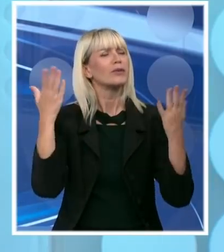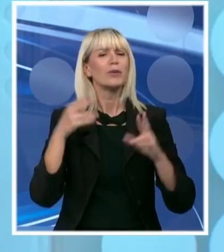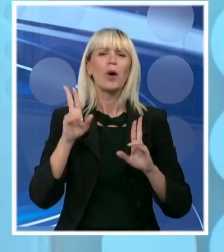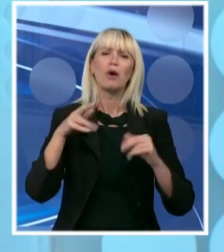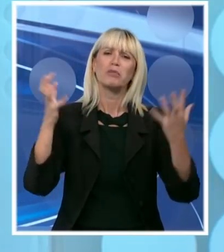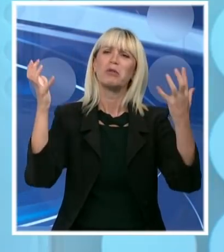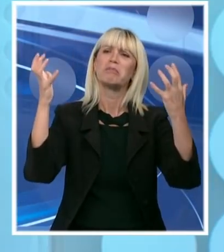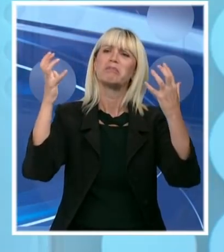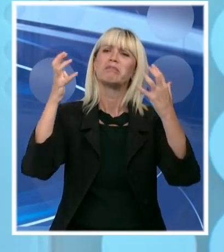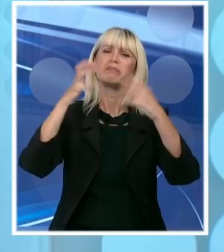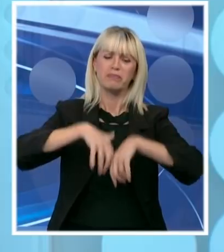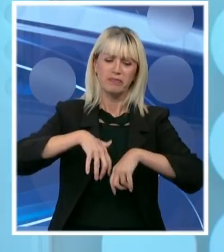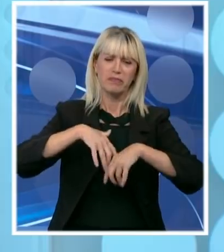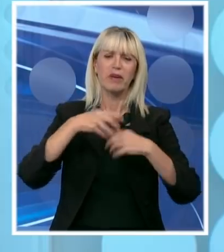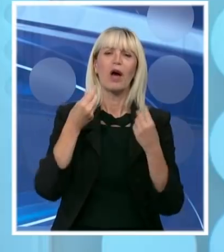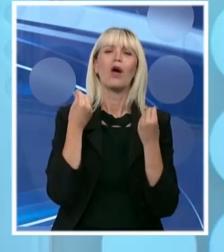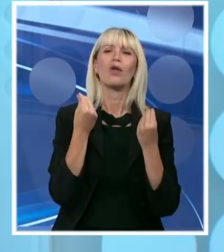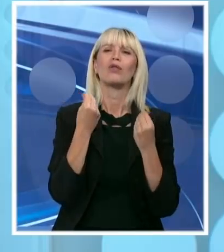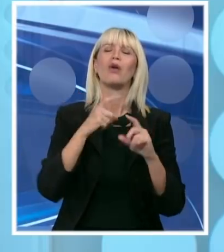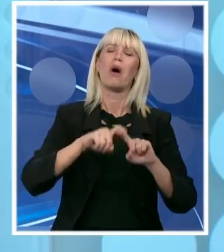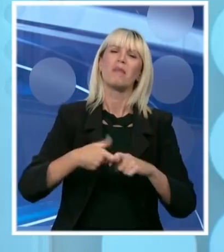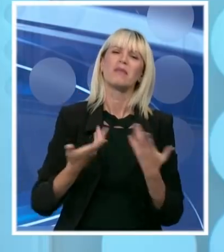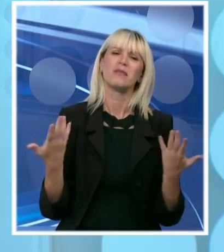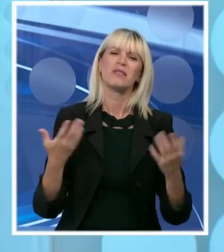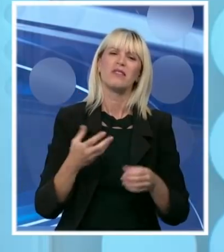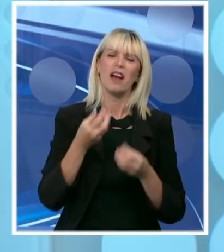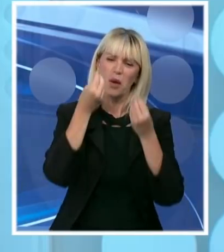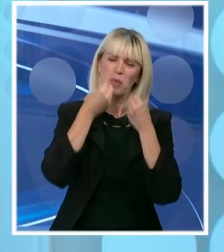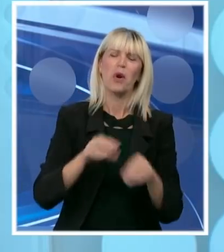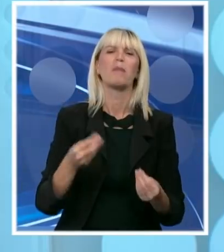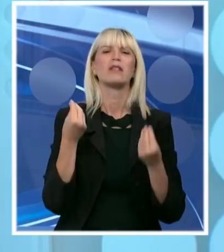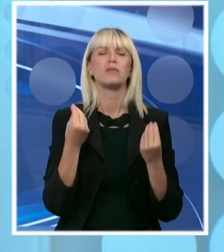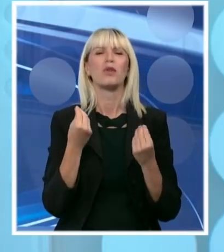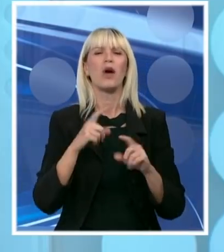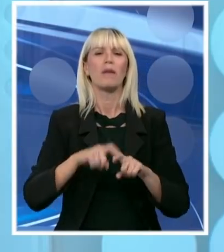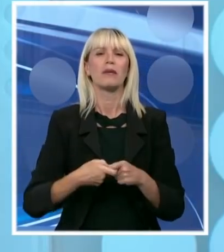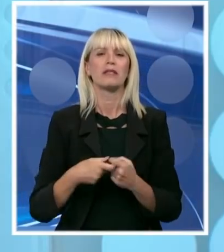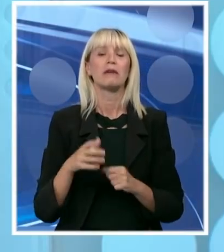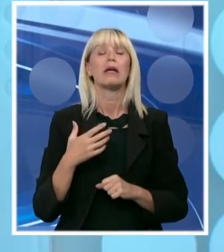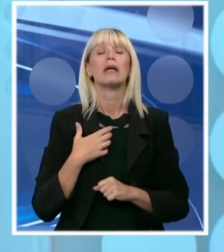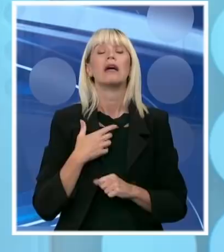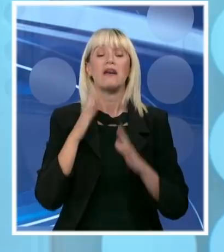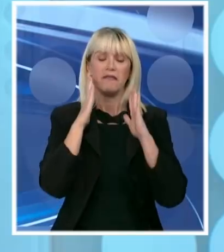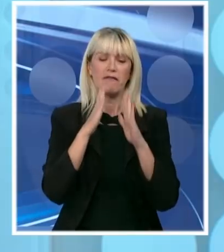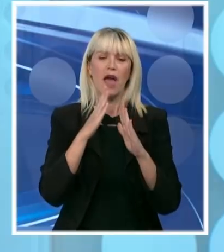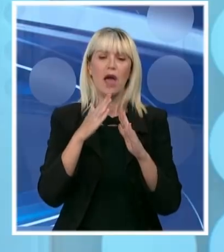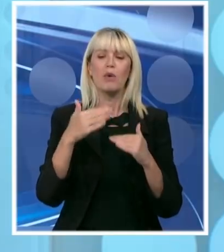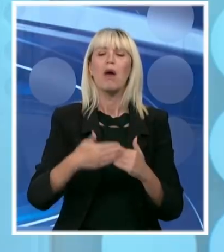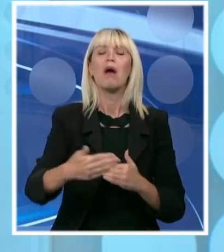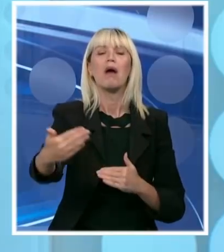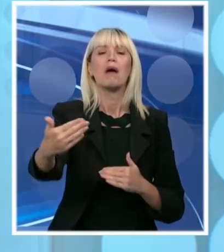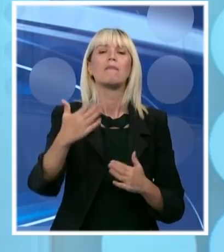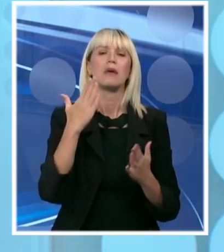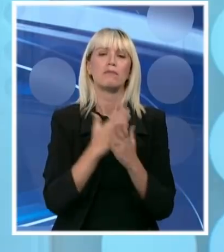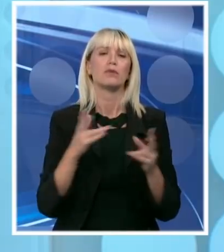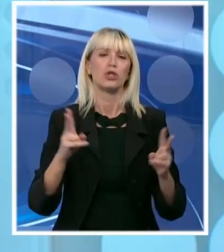u nas najbolje. Ono što ja verujem to je da ćemo narednih dana krenuti sa smanjenjem brojeva. Nismo imali događaje u prethodnih